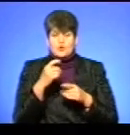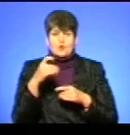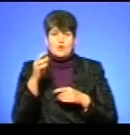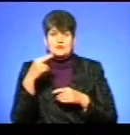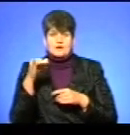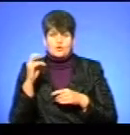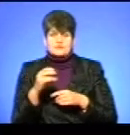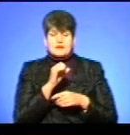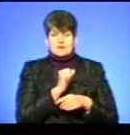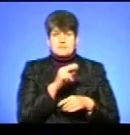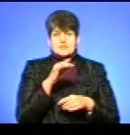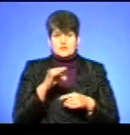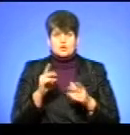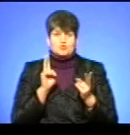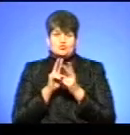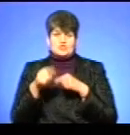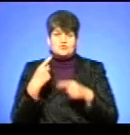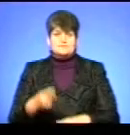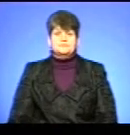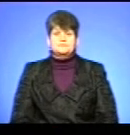профспілок Андрієм Присяжним. До зустрічі в ефірі!